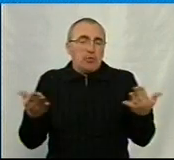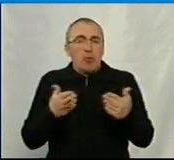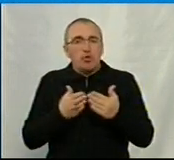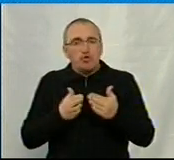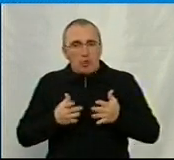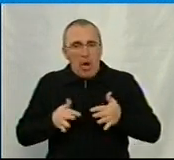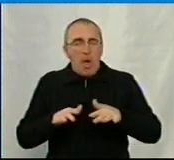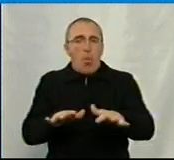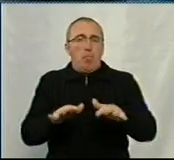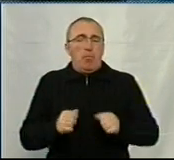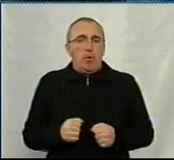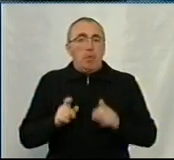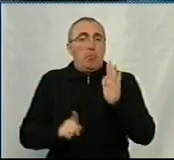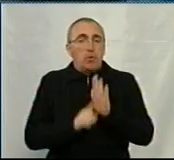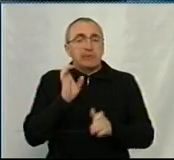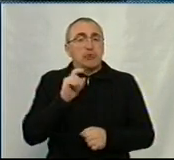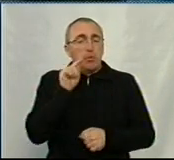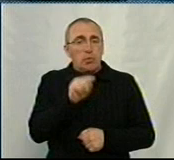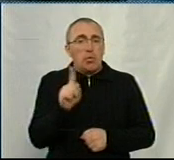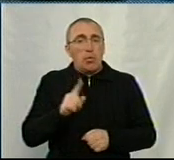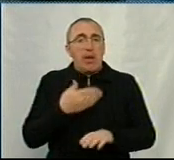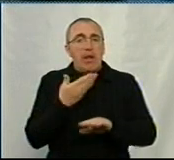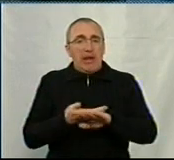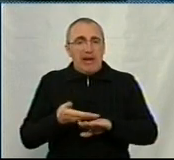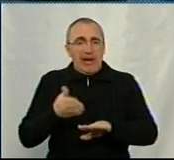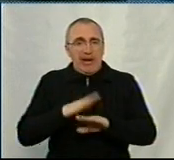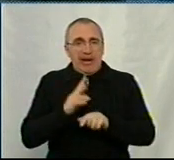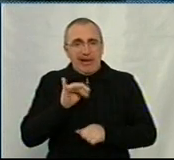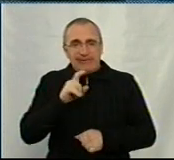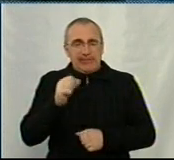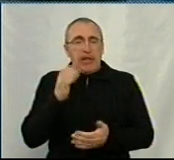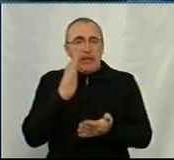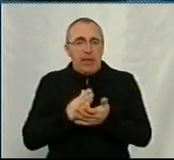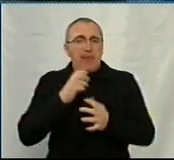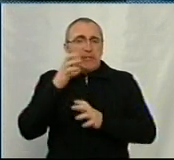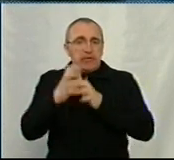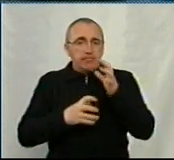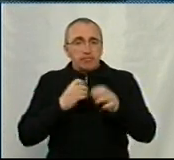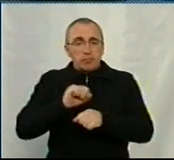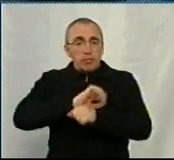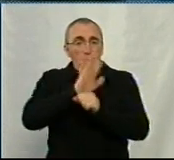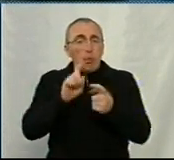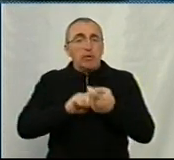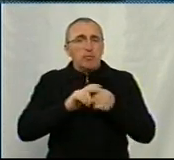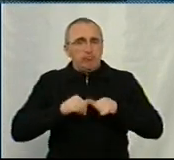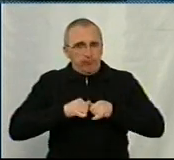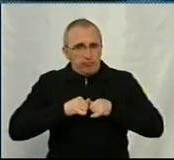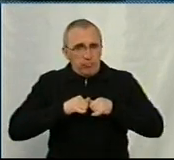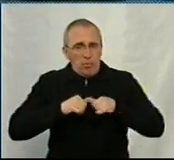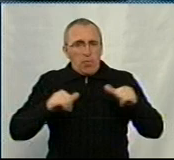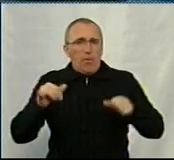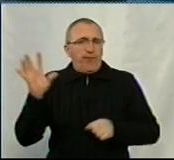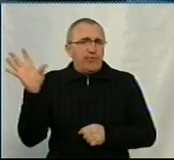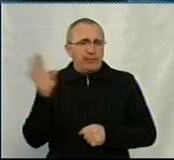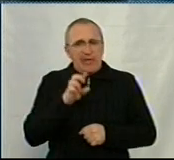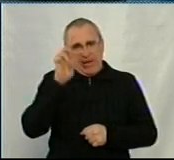Ну, почнемо з того, що криза є в світі. Коронавірус поширюється абсолютно у